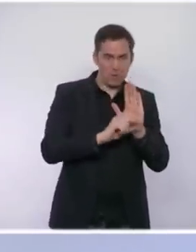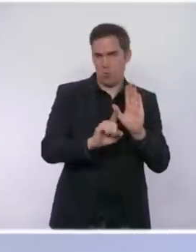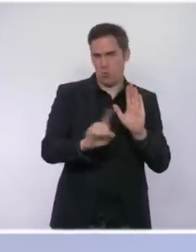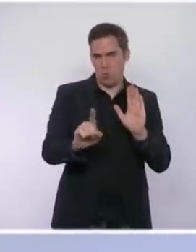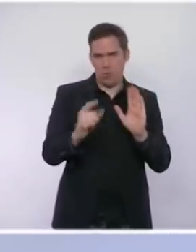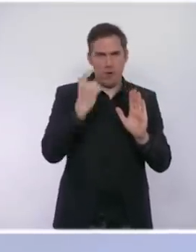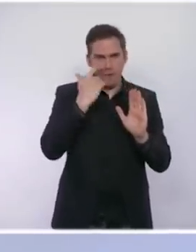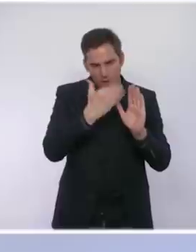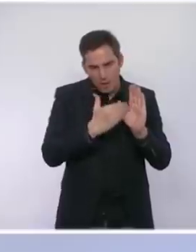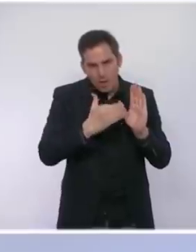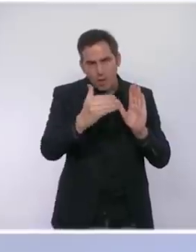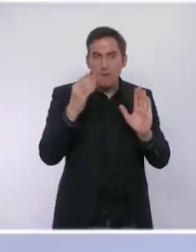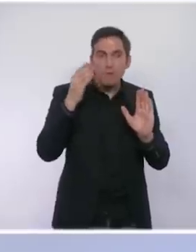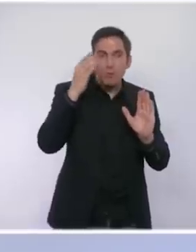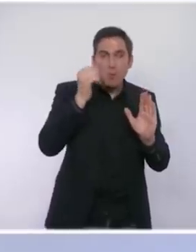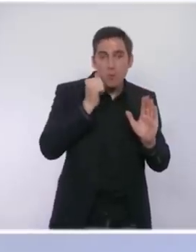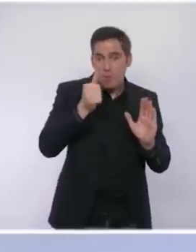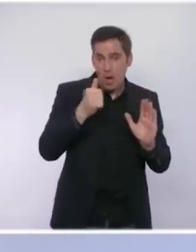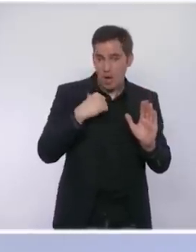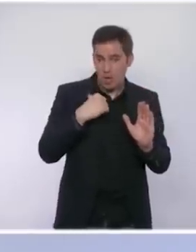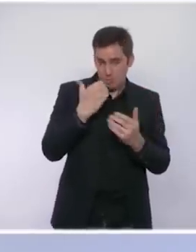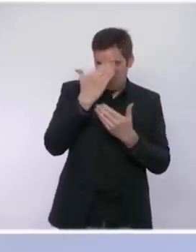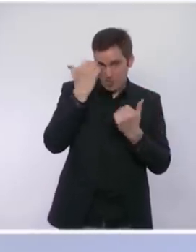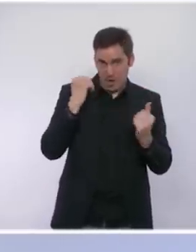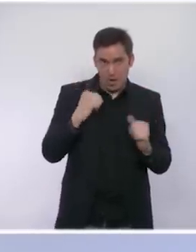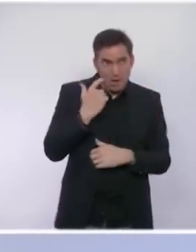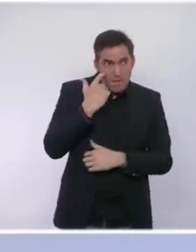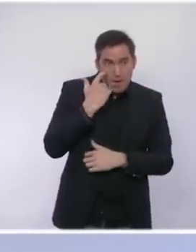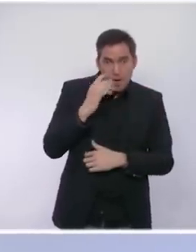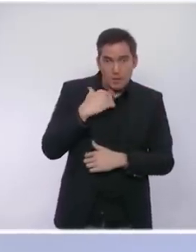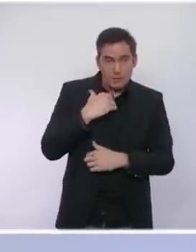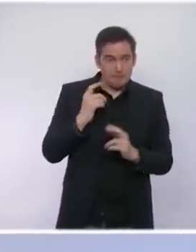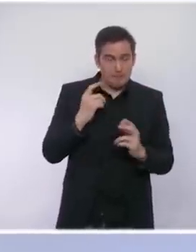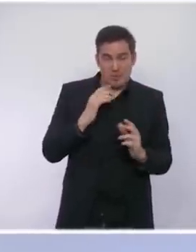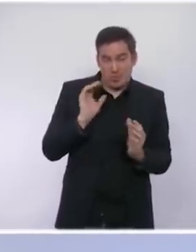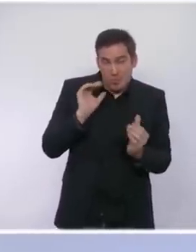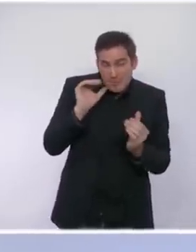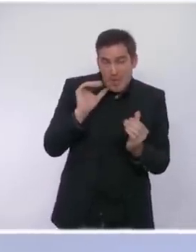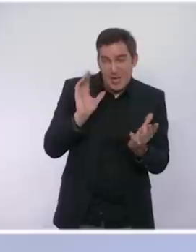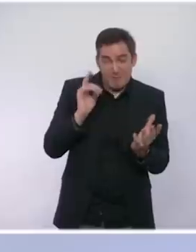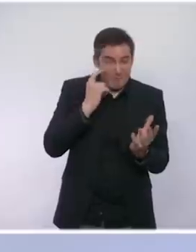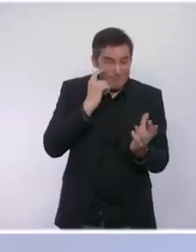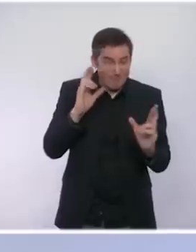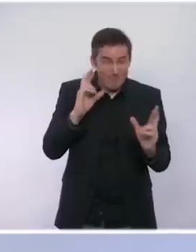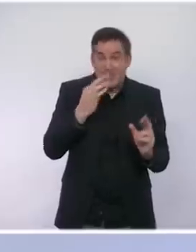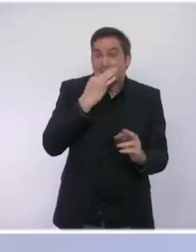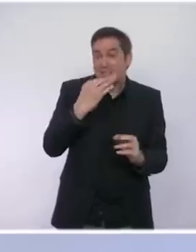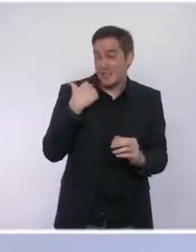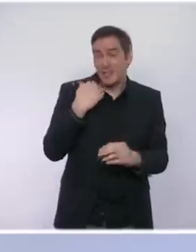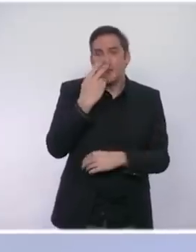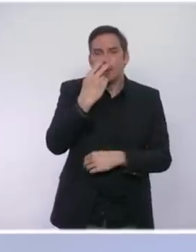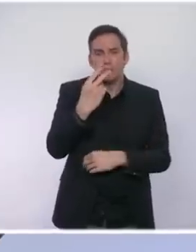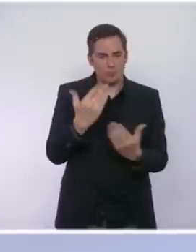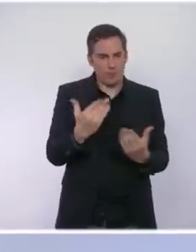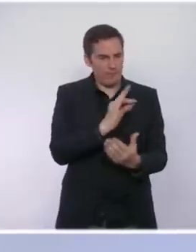dire qu'il n'y en aura pas demain ? Non. Encore une fois, j'aimerais pouvoir répondre très clairement à cette question, mais je veux dire, on a vu en France et les pays du monde